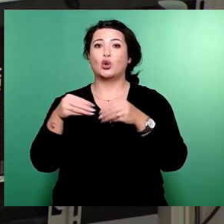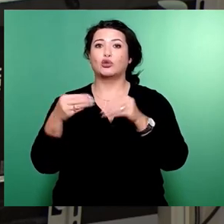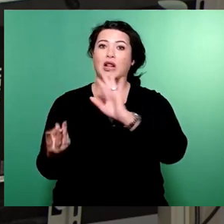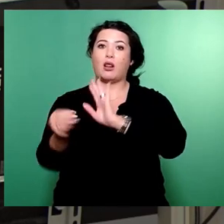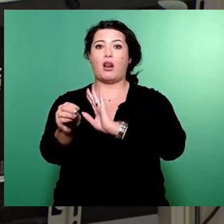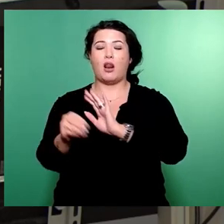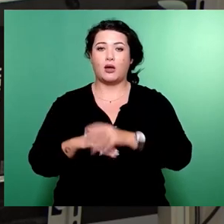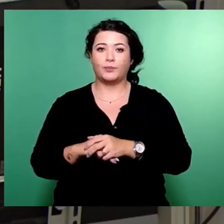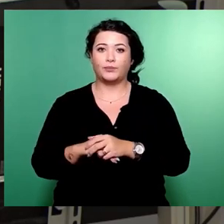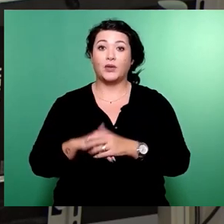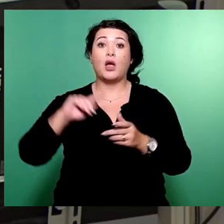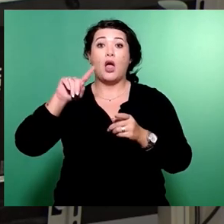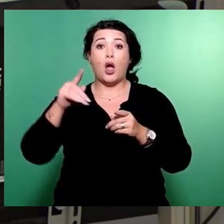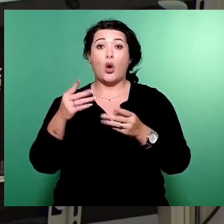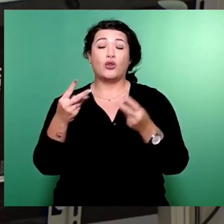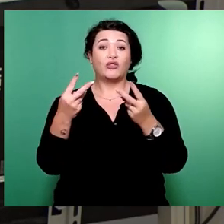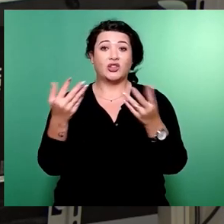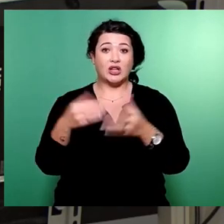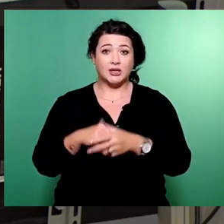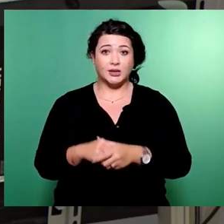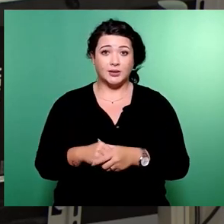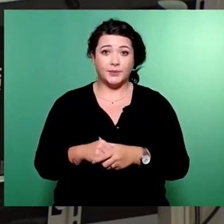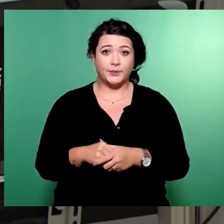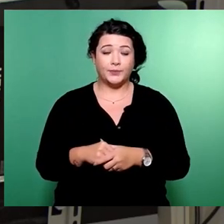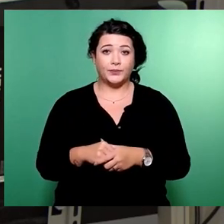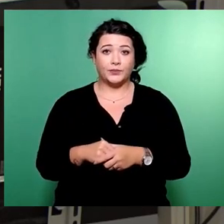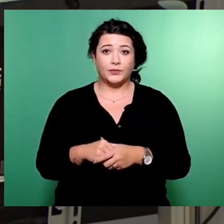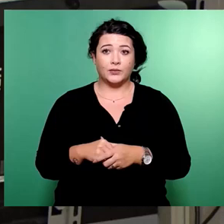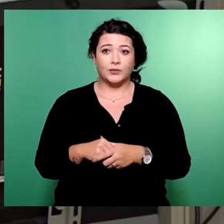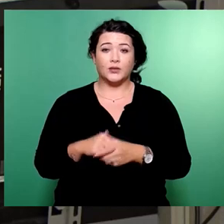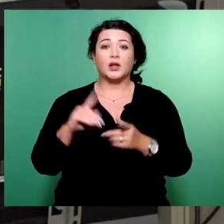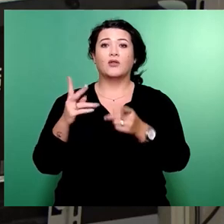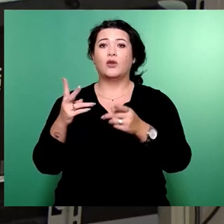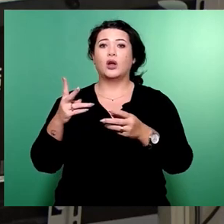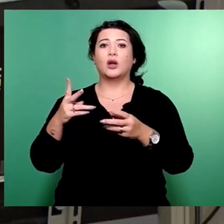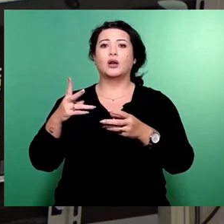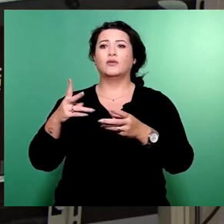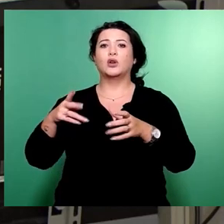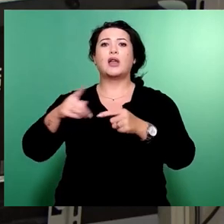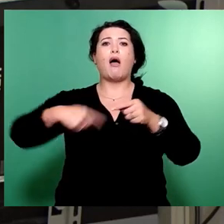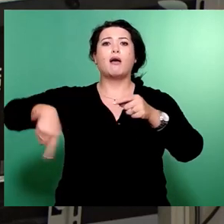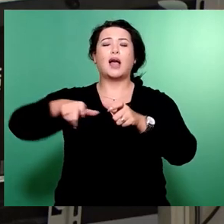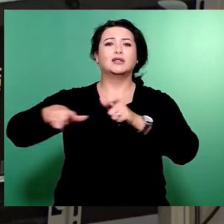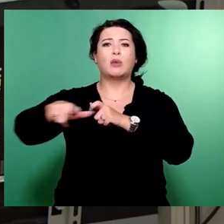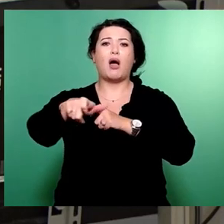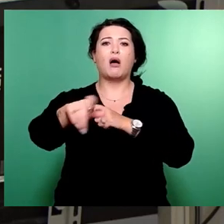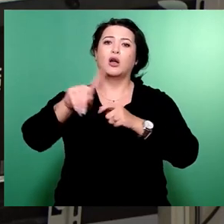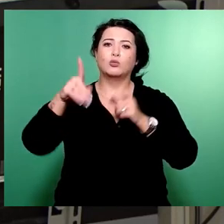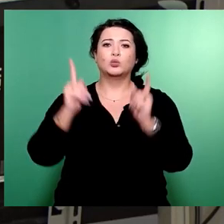Ebenso wichtig ist uns die Renaturisierung des Kaisbachers, der auch nur unzureichend